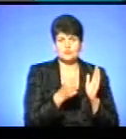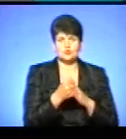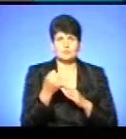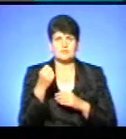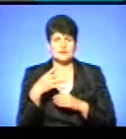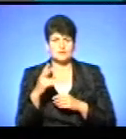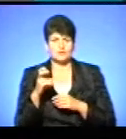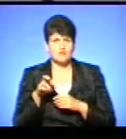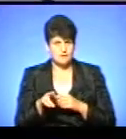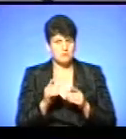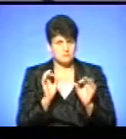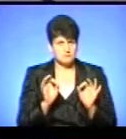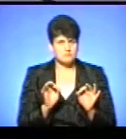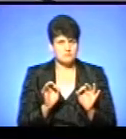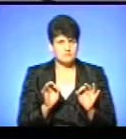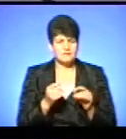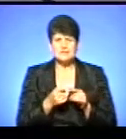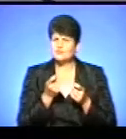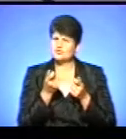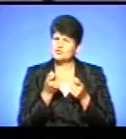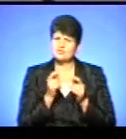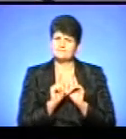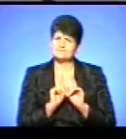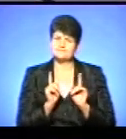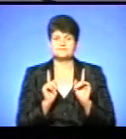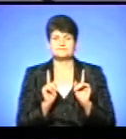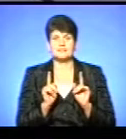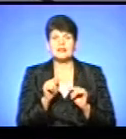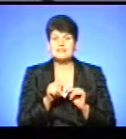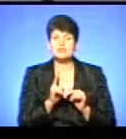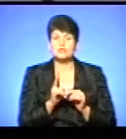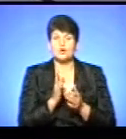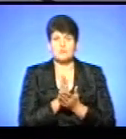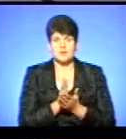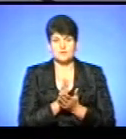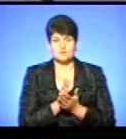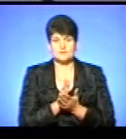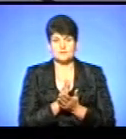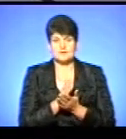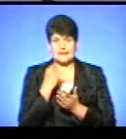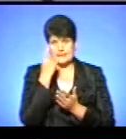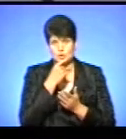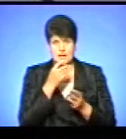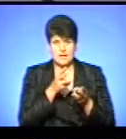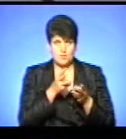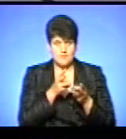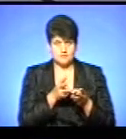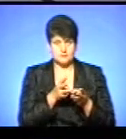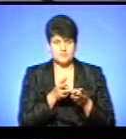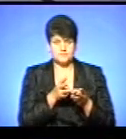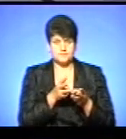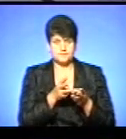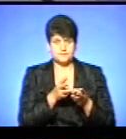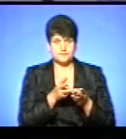квітня. Чи це так? Це трошки не так. Ті, що мають індивідуальне опалення, природнім газом